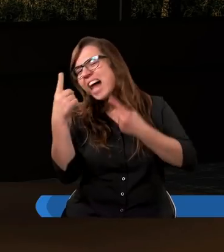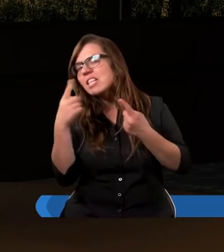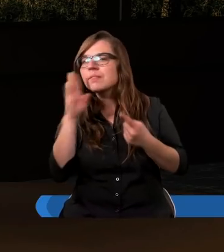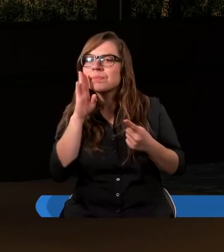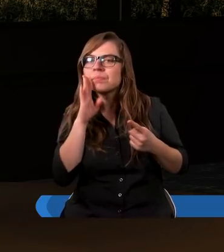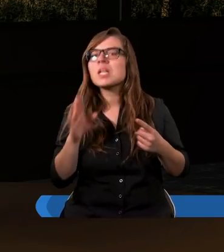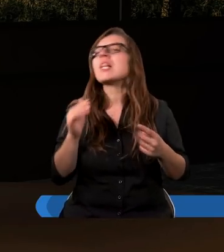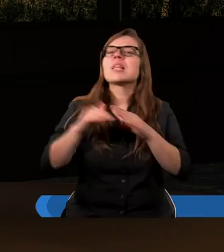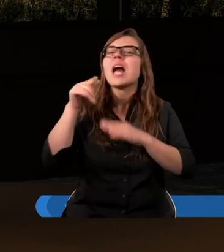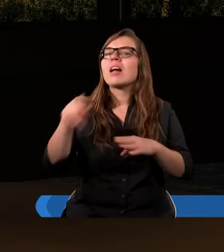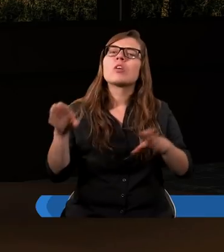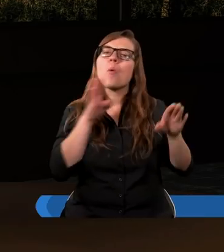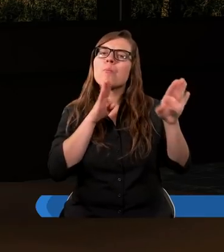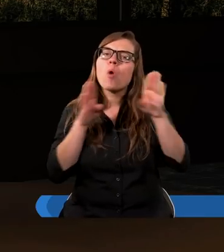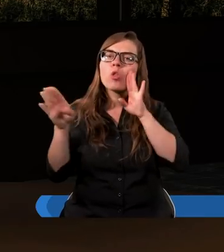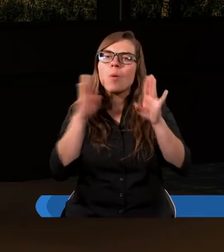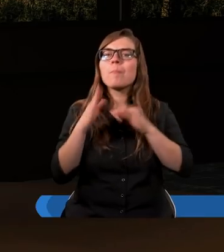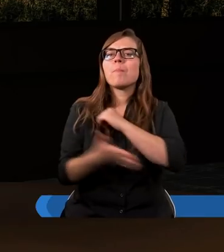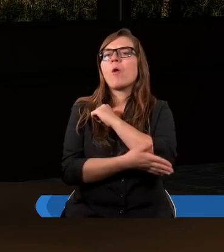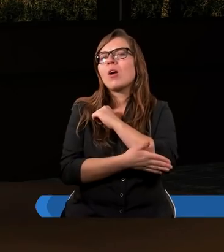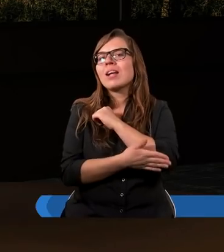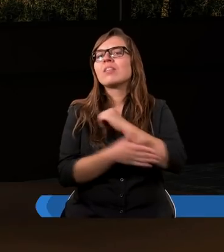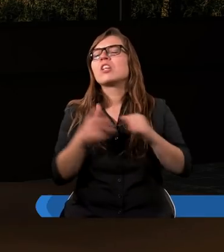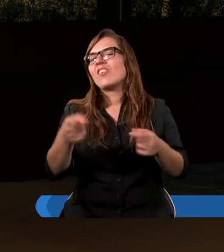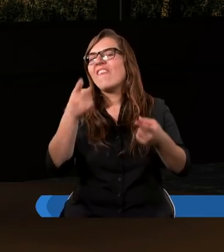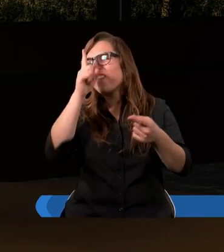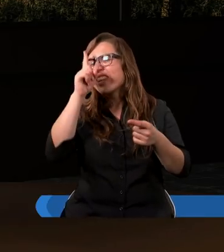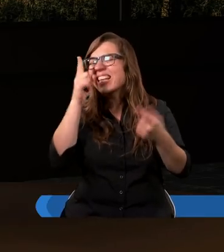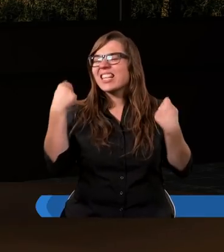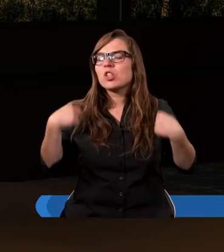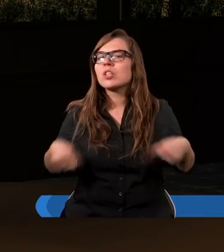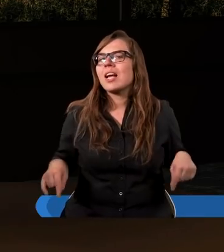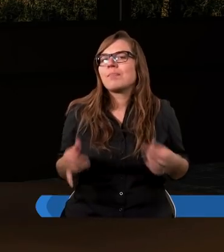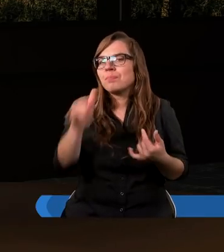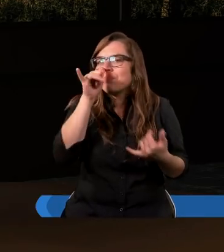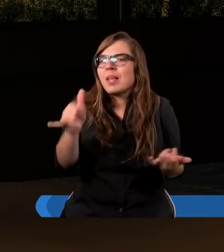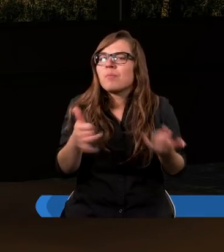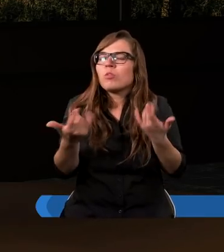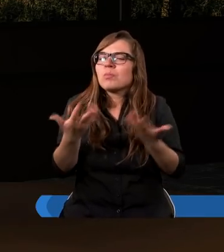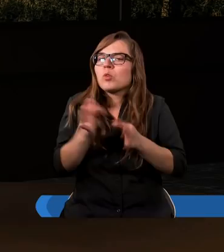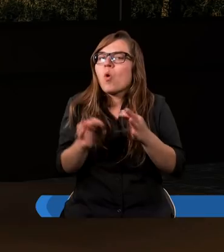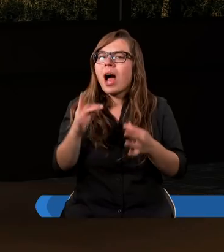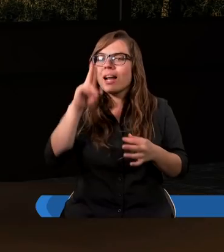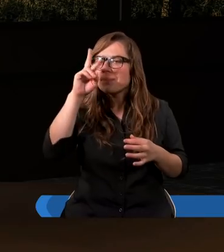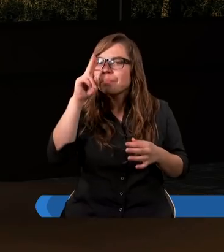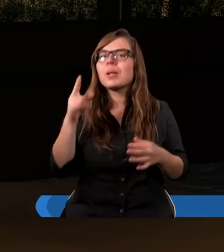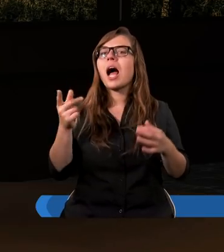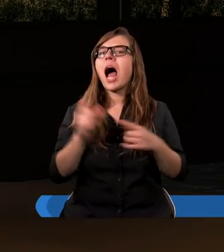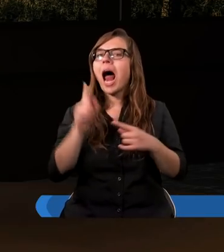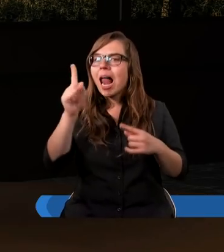się na czym to podobieństwo polega. Czy fizycznie, no nie wiemy dokładnie, ale możemy